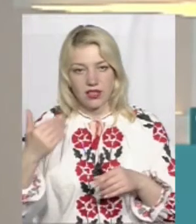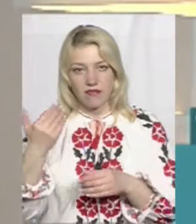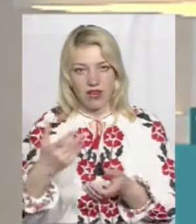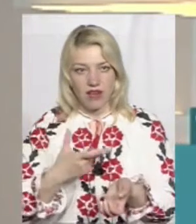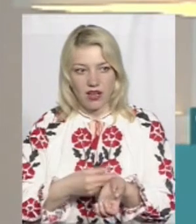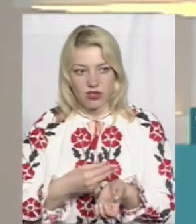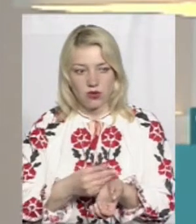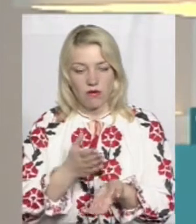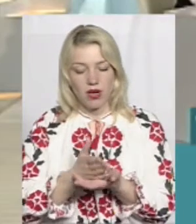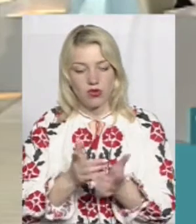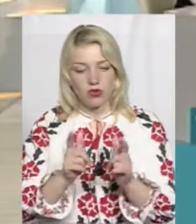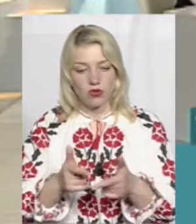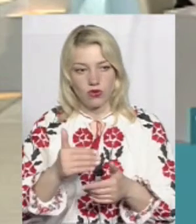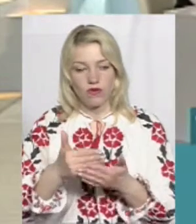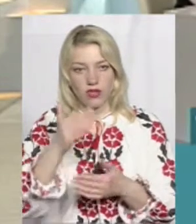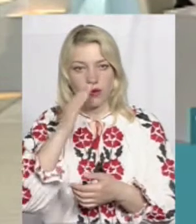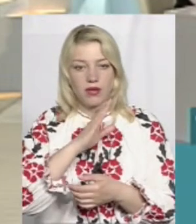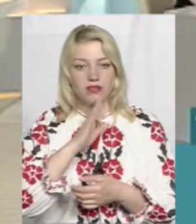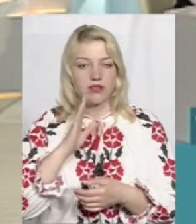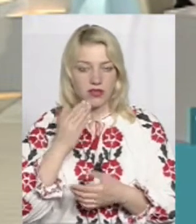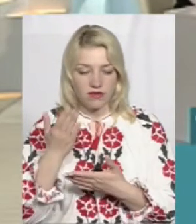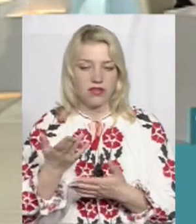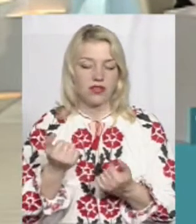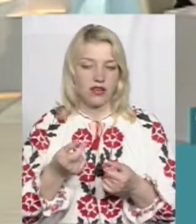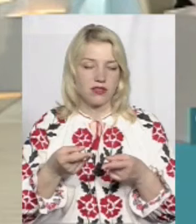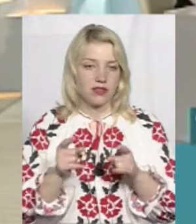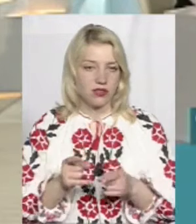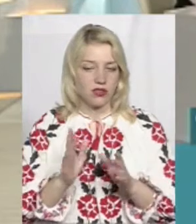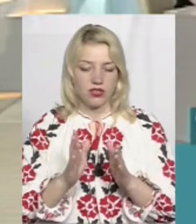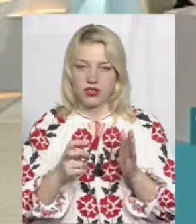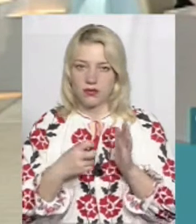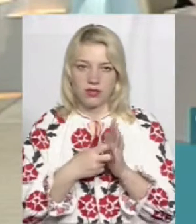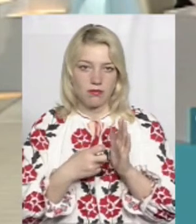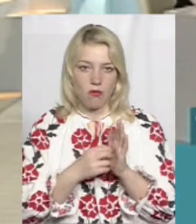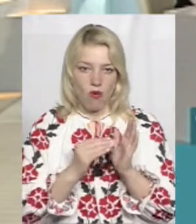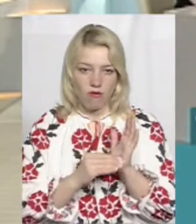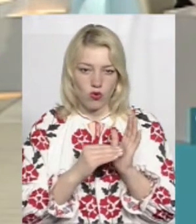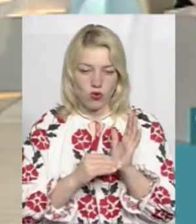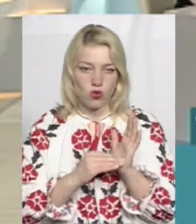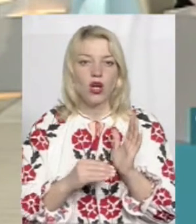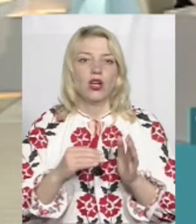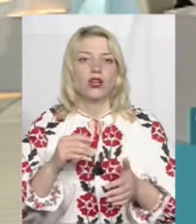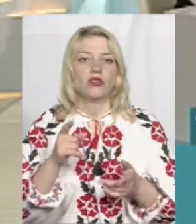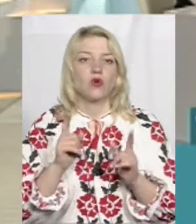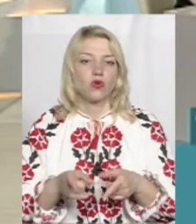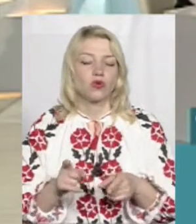маючи письмову згоду від батьків? Ну, звісно, тільки з письмовою згодою. Без згоди ми категорично не маємо права.